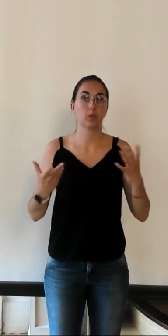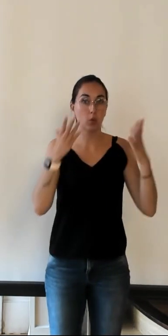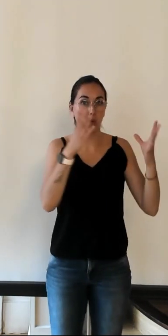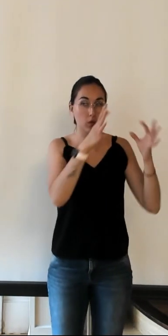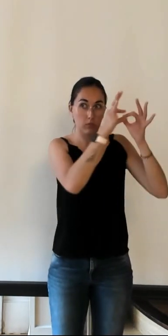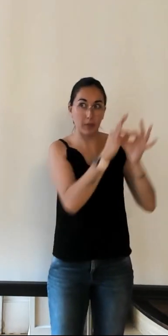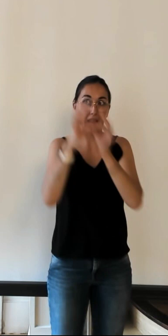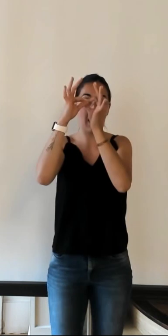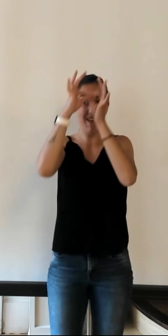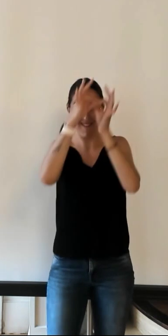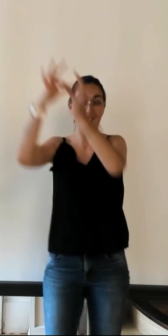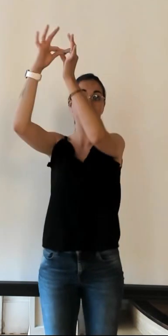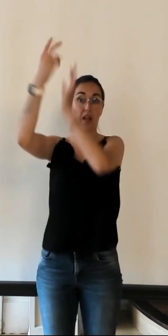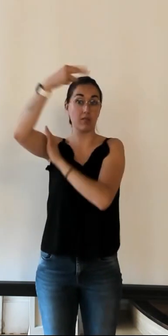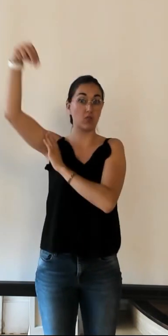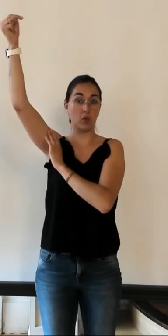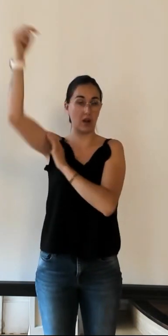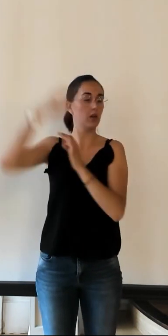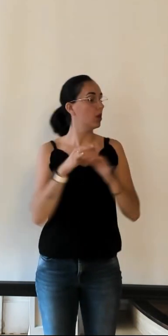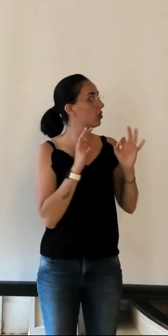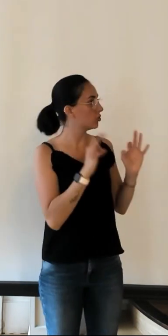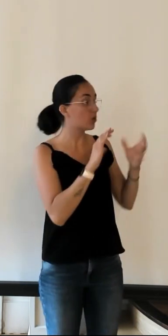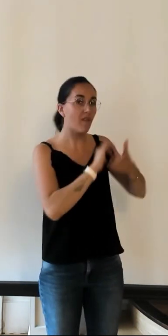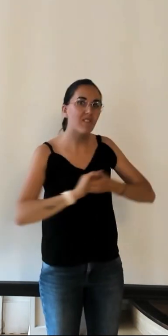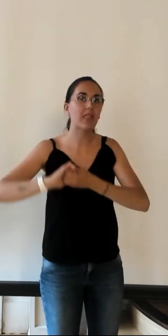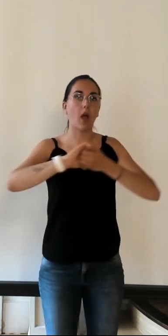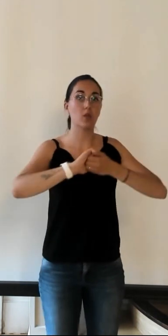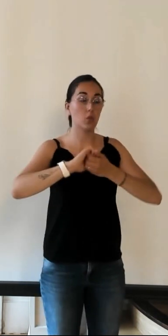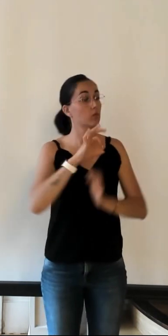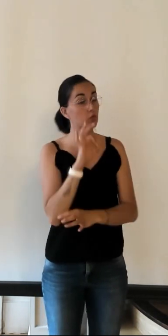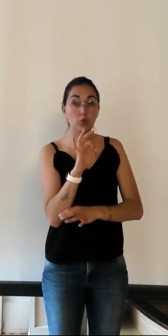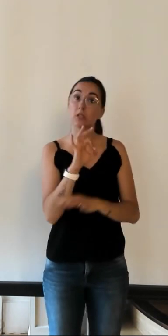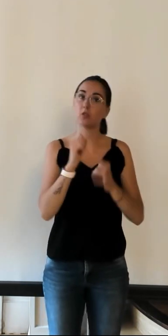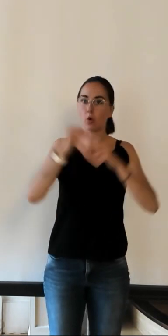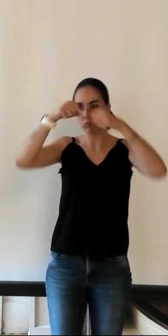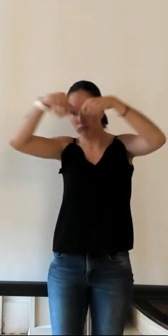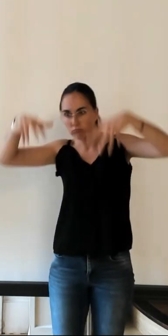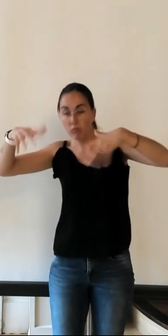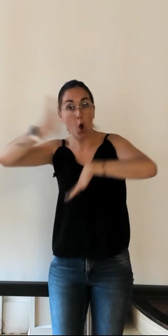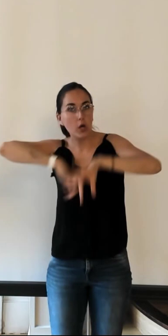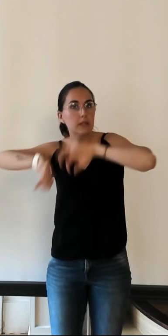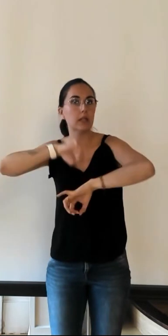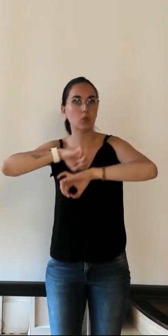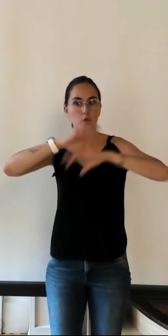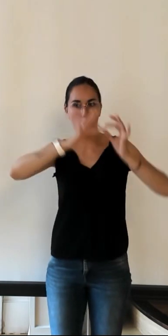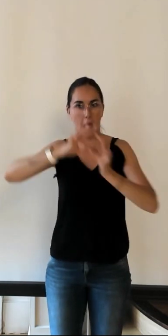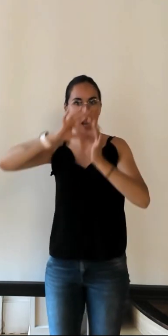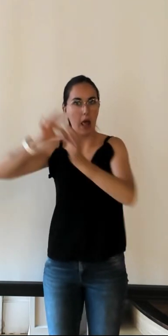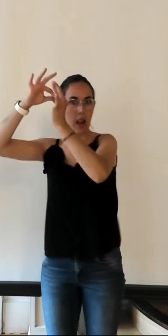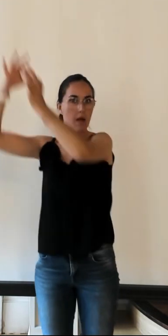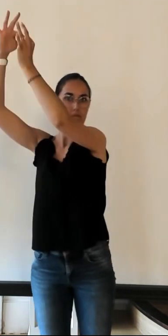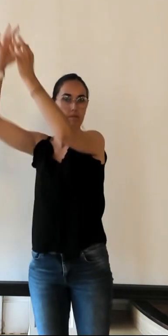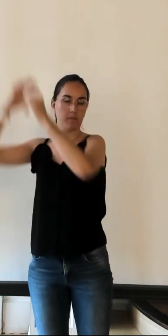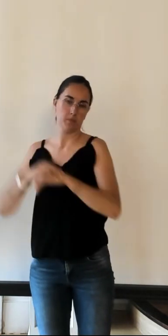niveau national oui il y avait la fédération et les syndicats d'initiative il y une hiérarchie on va dire qui organisait l'ensemble de cette